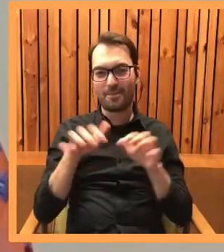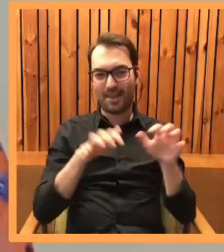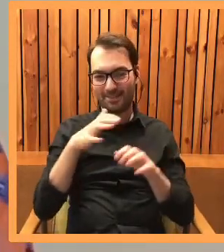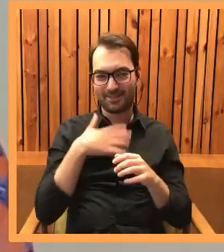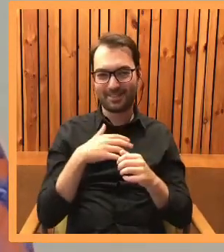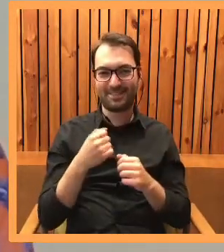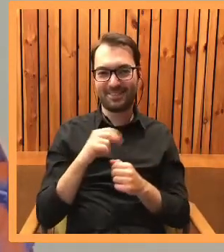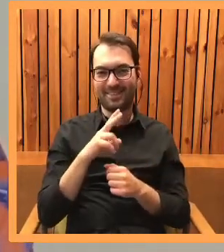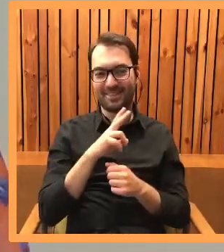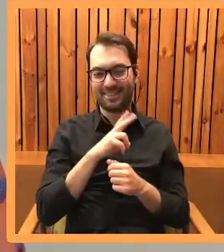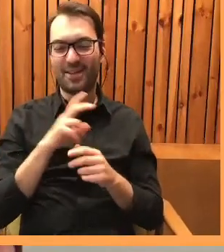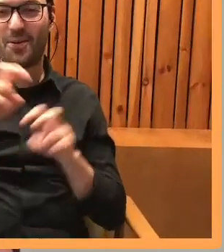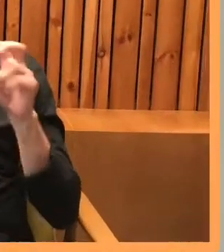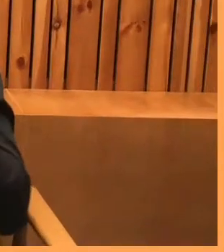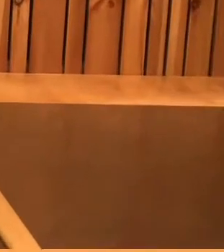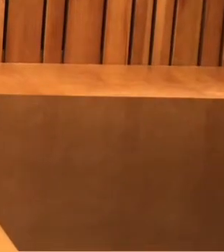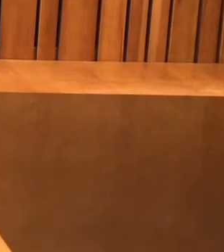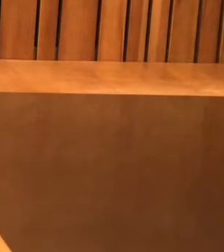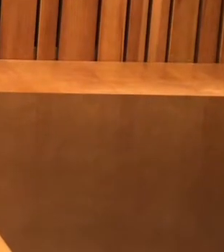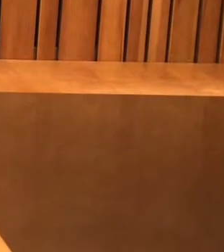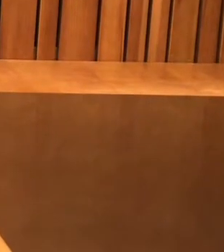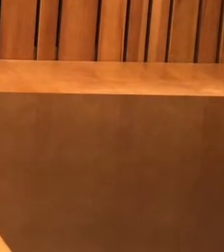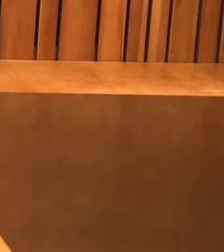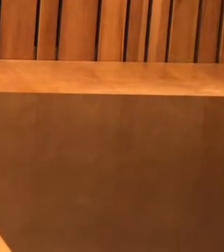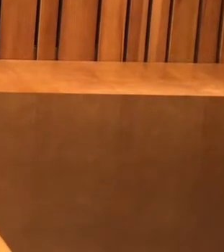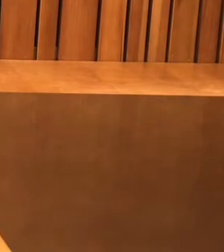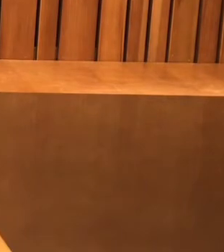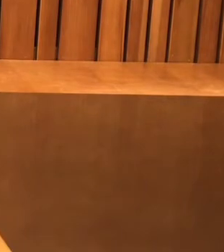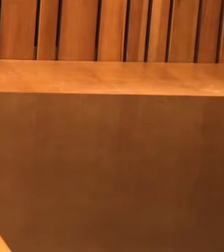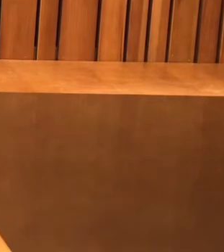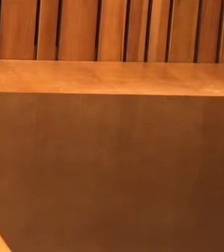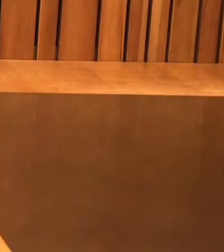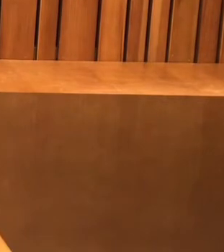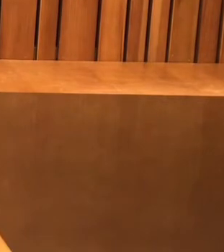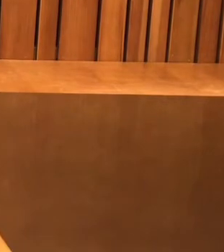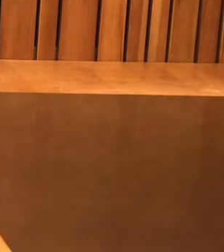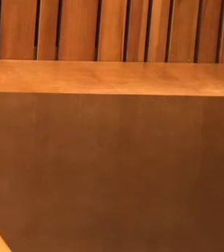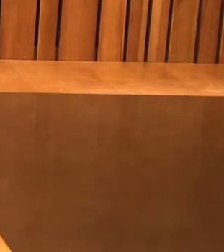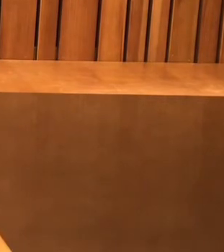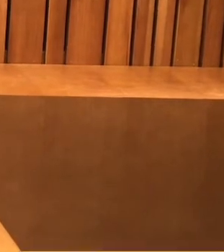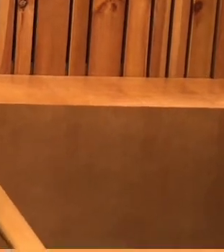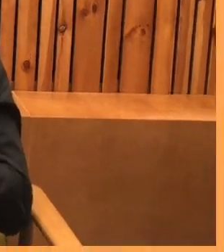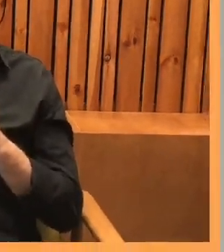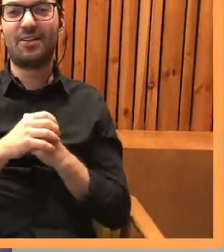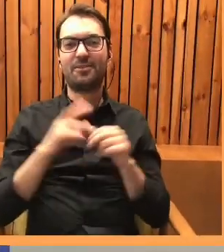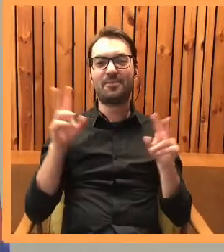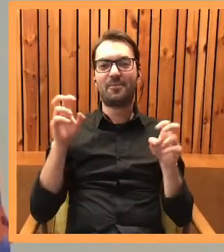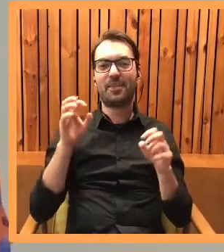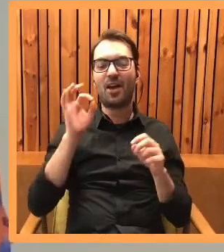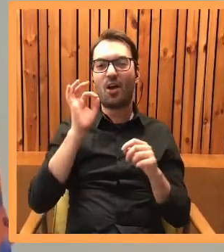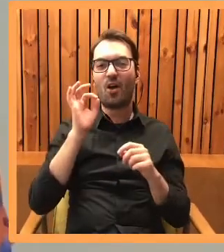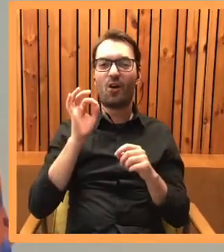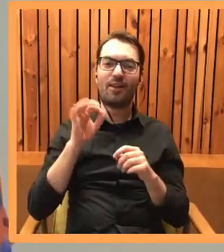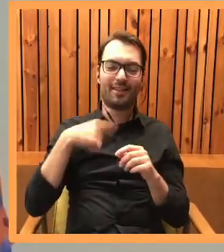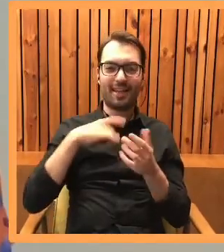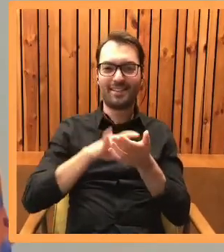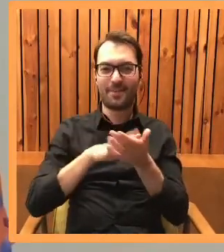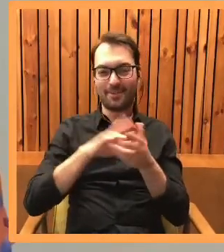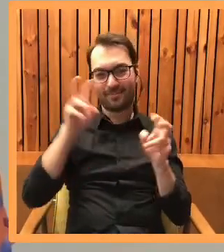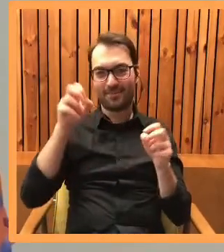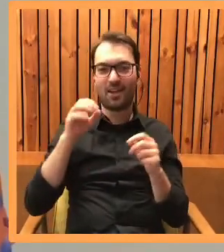Faktycznie bardzo kocieruchy teraz wykonuje. To muszę cię jeszcze zapytać o jeden fragment powieści. Kot jako korepetytor pewności siebie, tak sobie tutaj